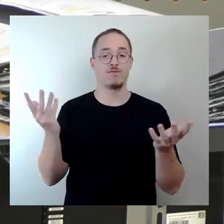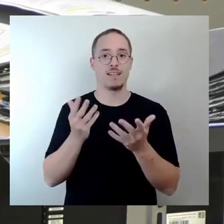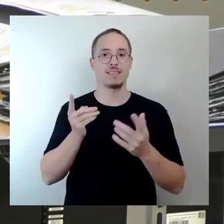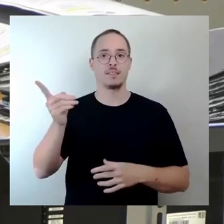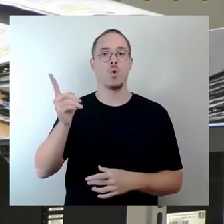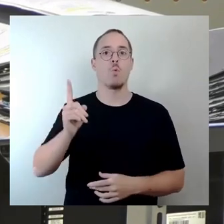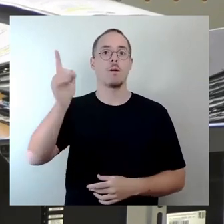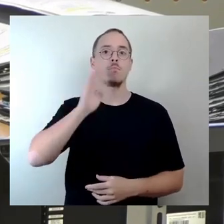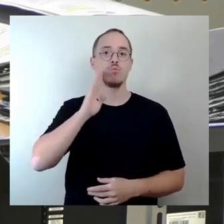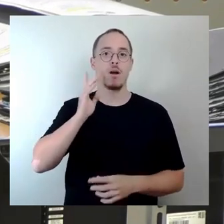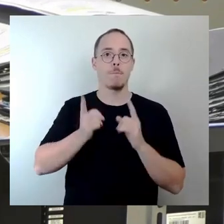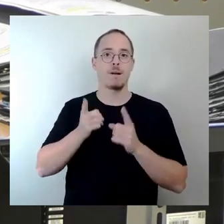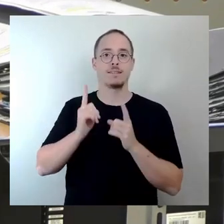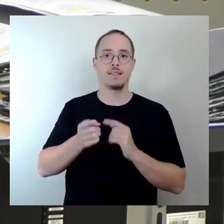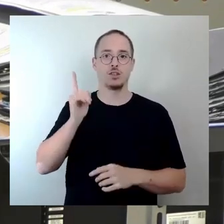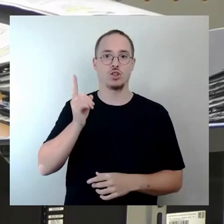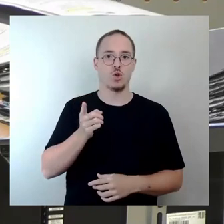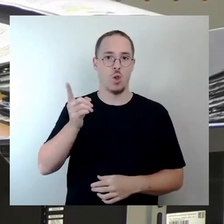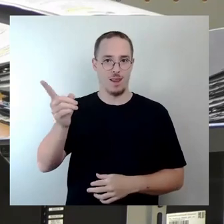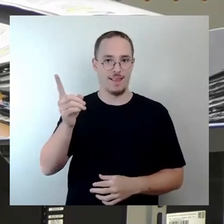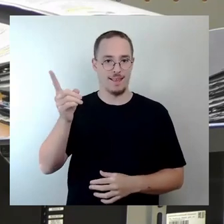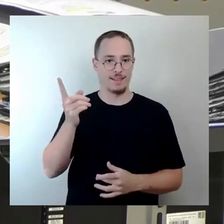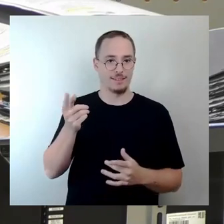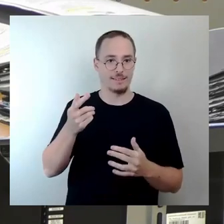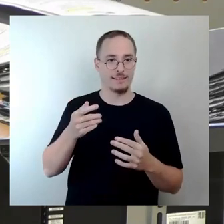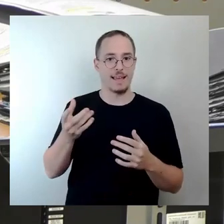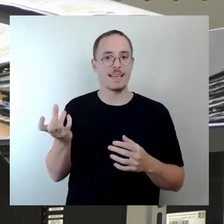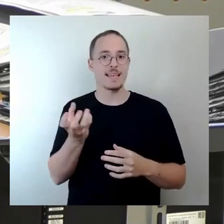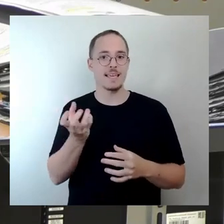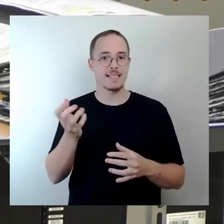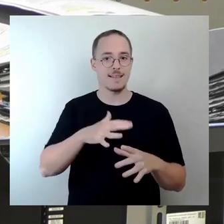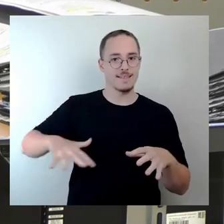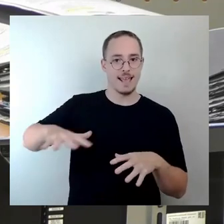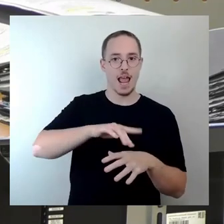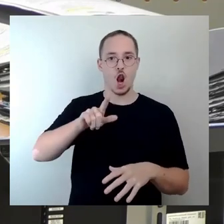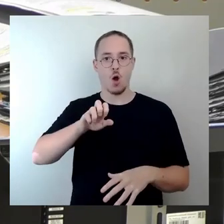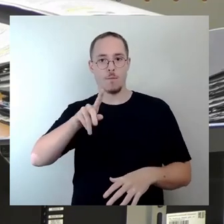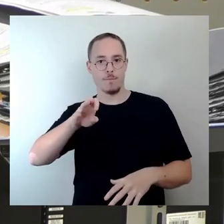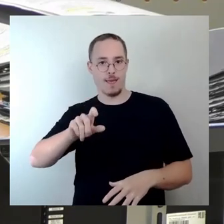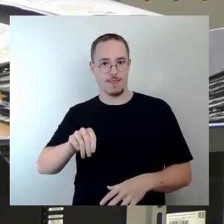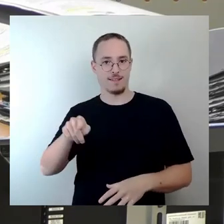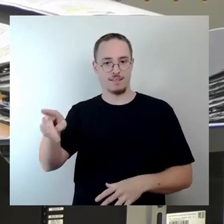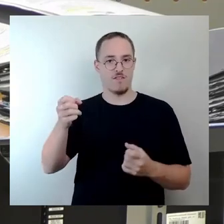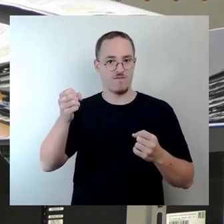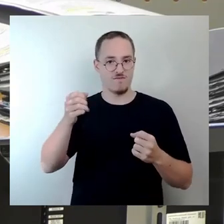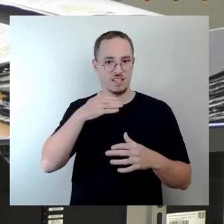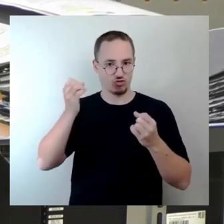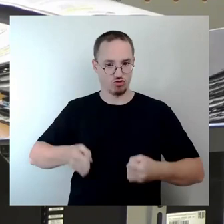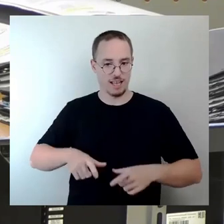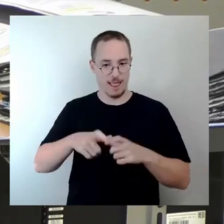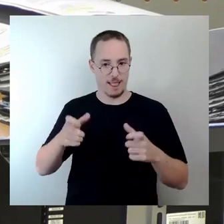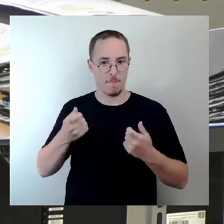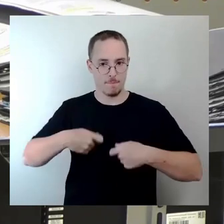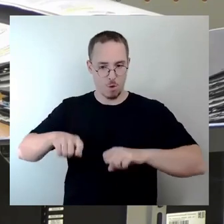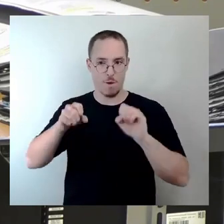am Kiessee-Leupen ermöglichen. Und wir haben seinerzeit den Oberbürgermeister Rosberg beauftragt, alles dafür zu tun und in die Wege zu leiten,